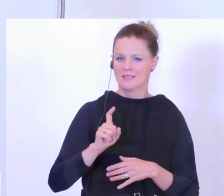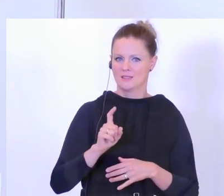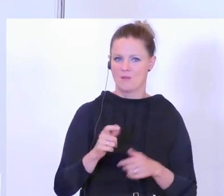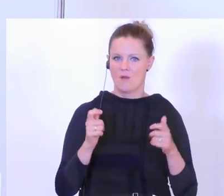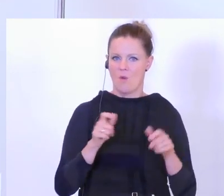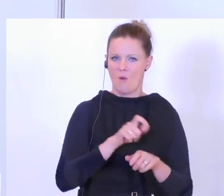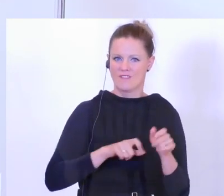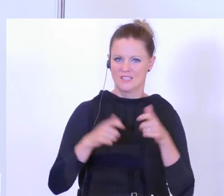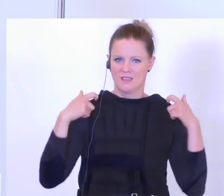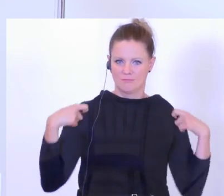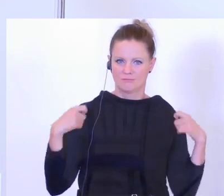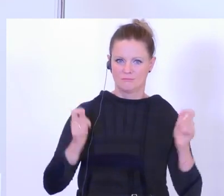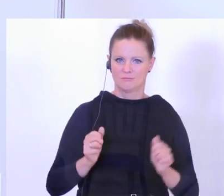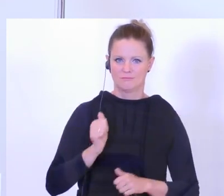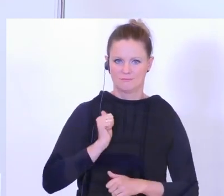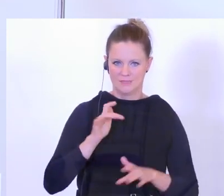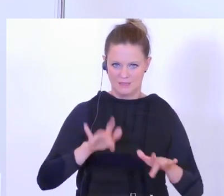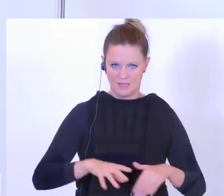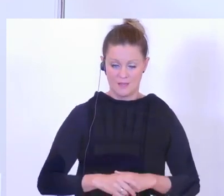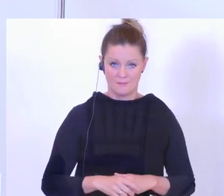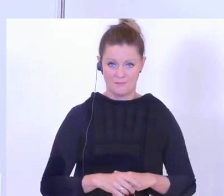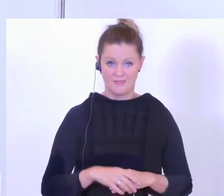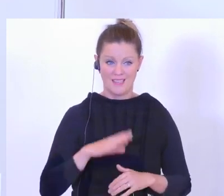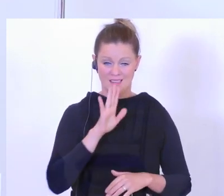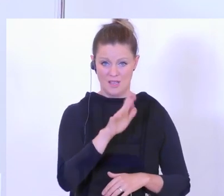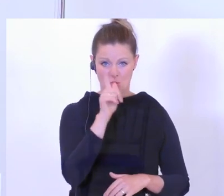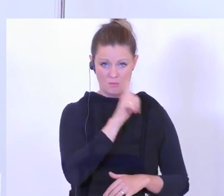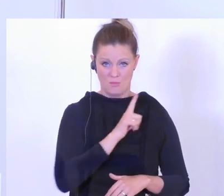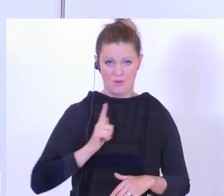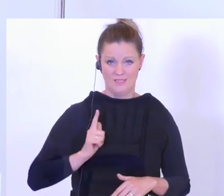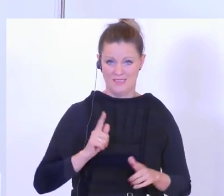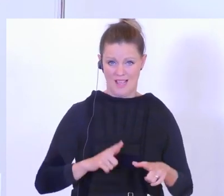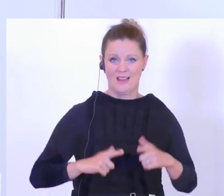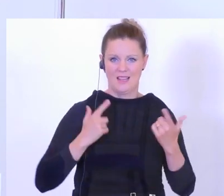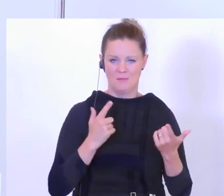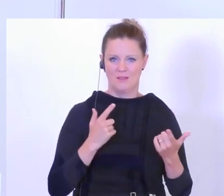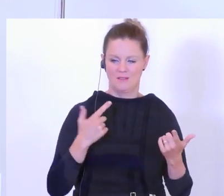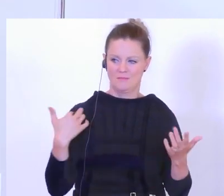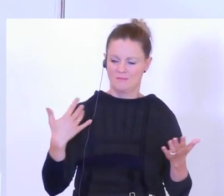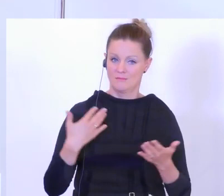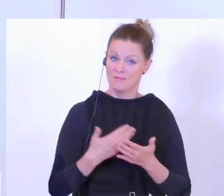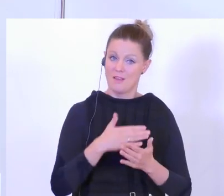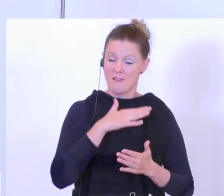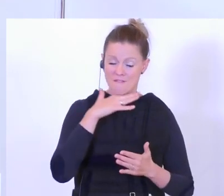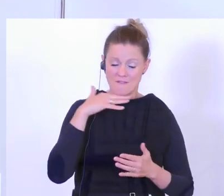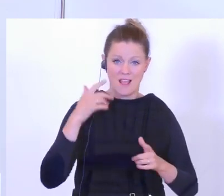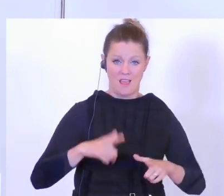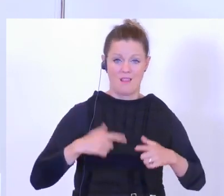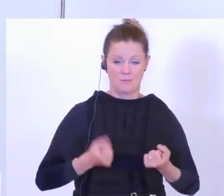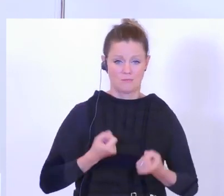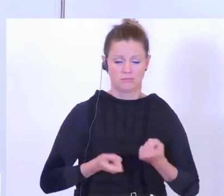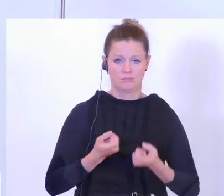General Lang hat in seinem polizeilichen Leben sehr, sehr viel erlebt, erleben müssen.